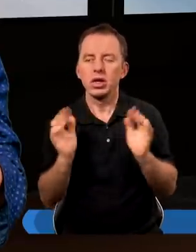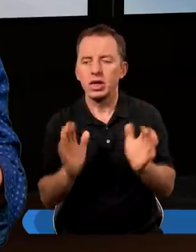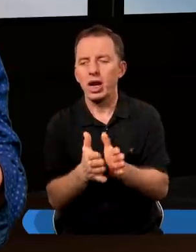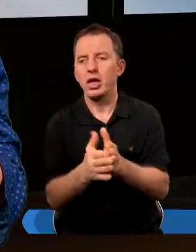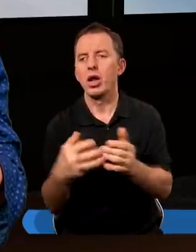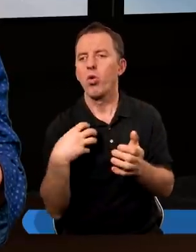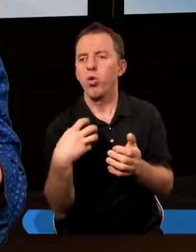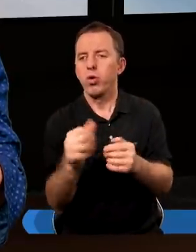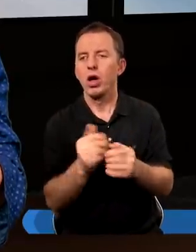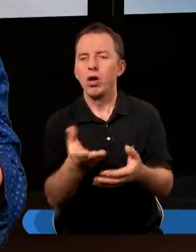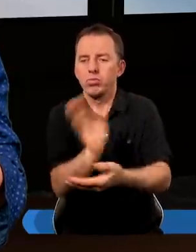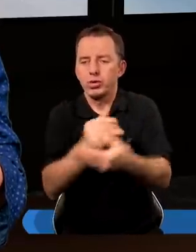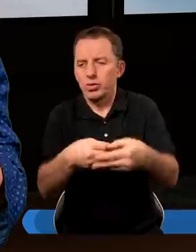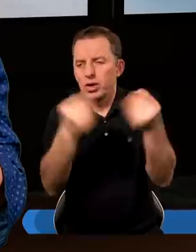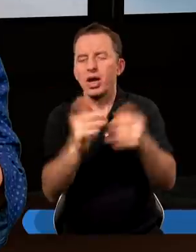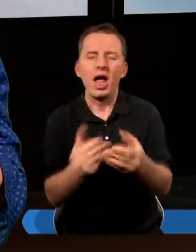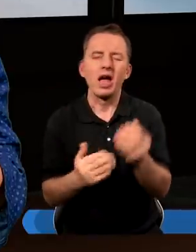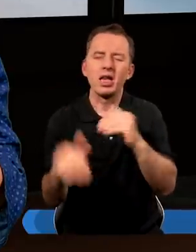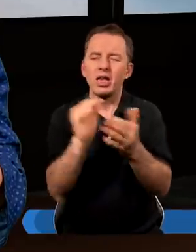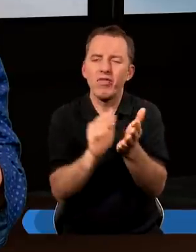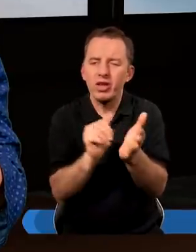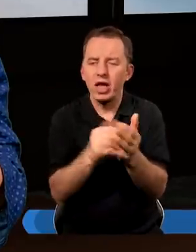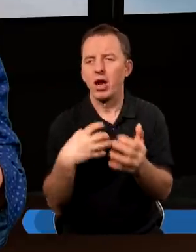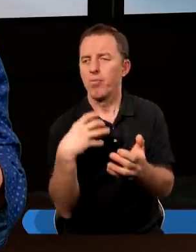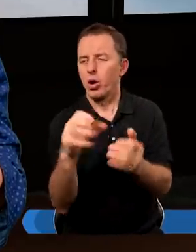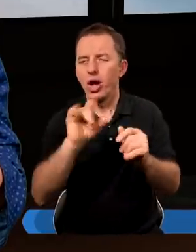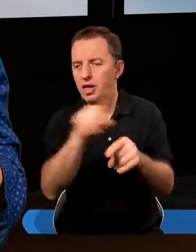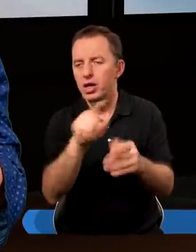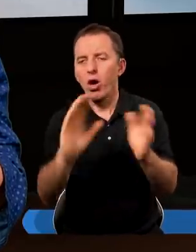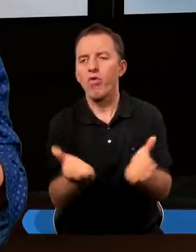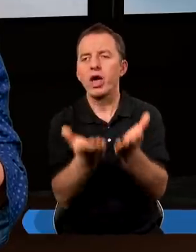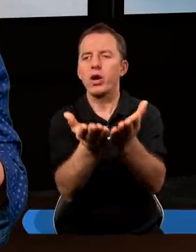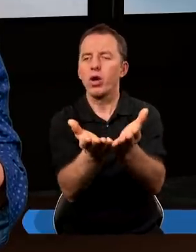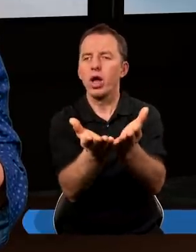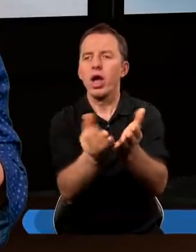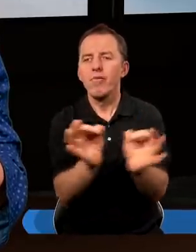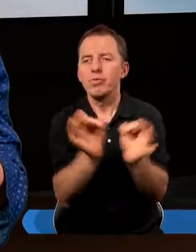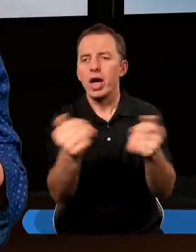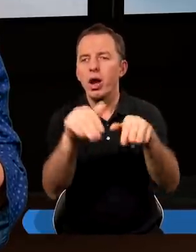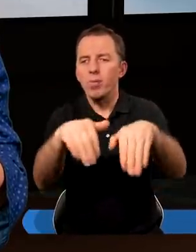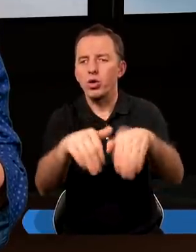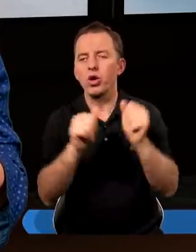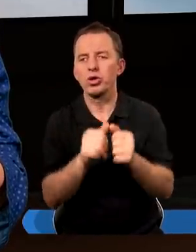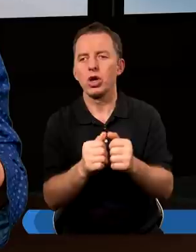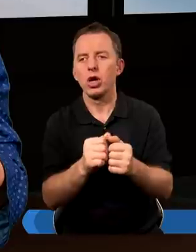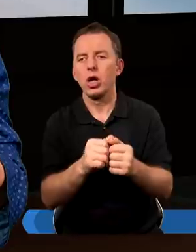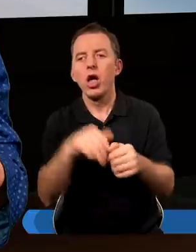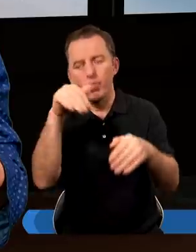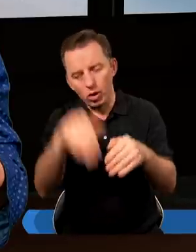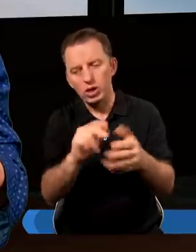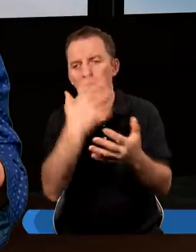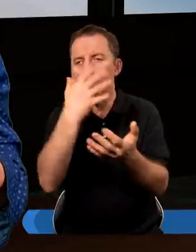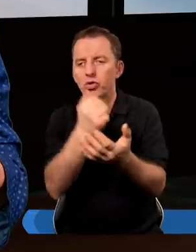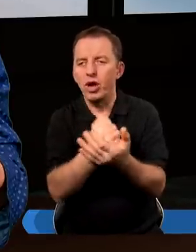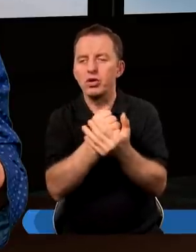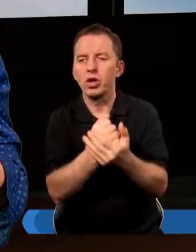ubóstwo ich przerodziły się w nadzwyczajne bogactwo ich ofiarności, gdyż w miarę możności mogę